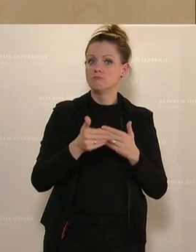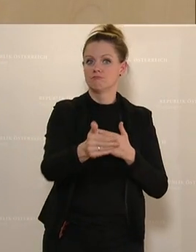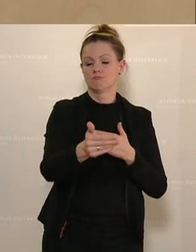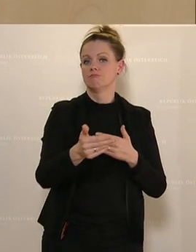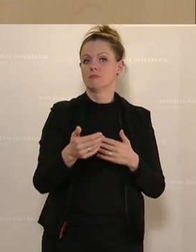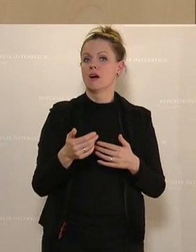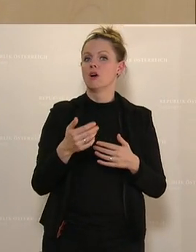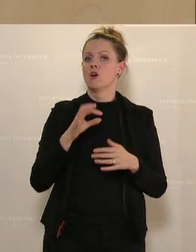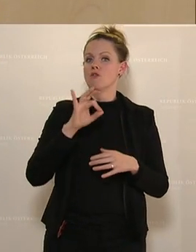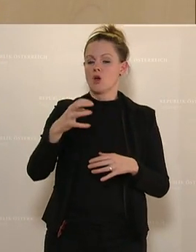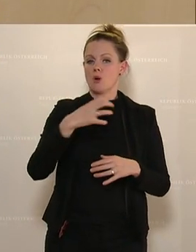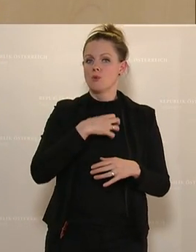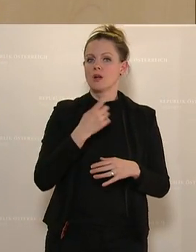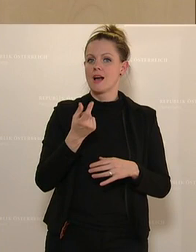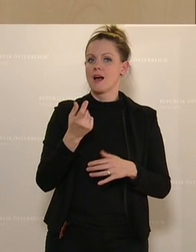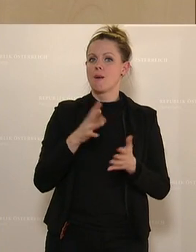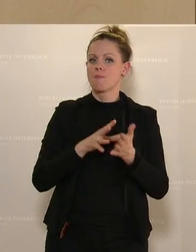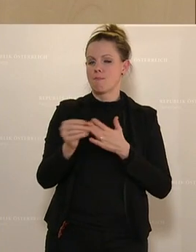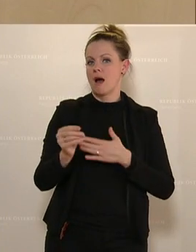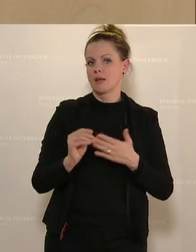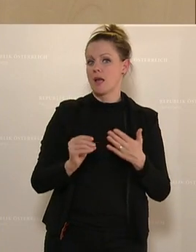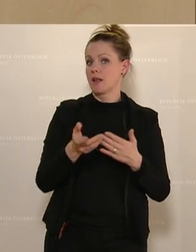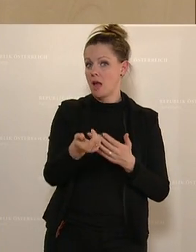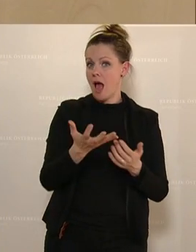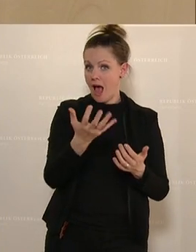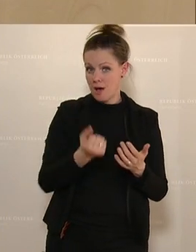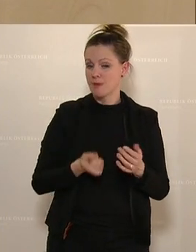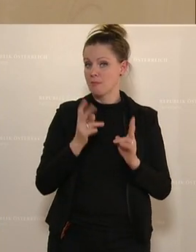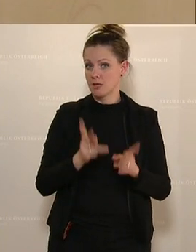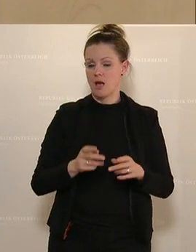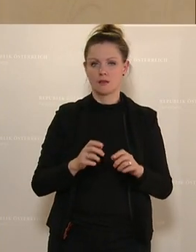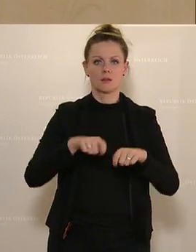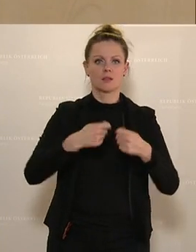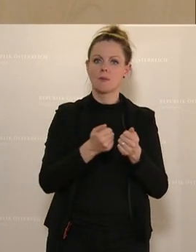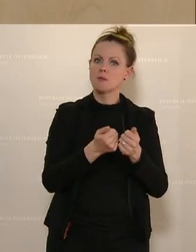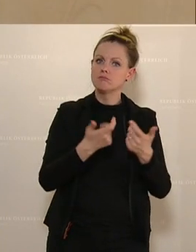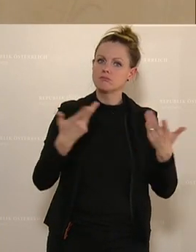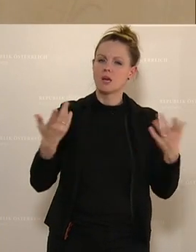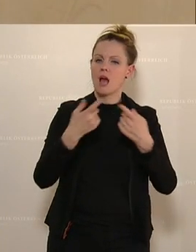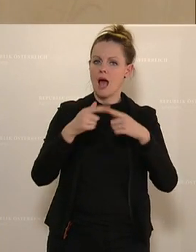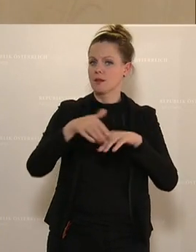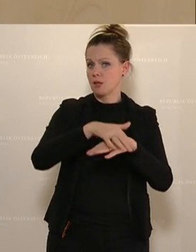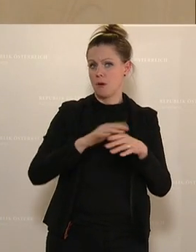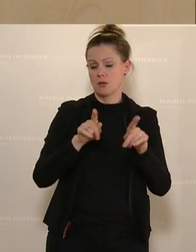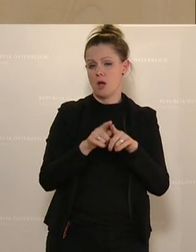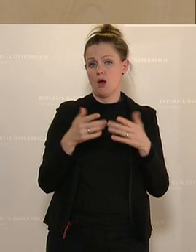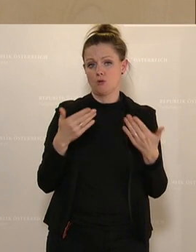Bürgerinnen und Bürgern ihr Bargeld zukommen lassen könnt. Und da gibt es viele, viele andere Gemeinden auch,